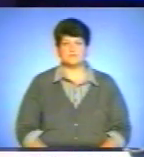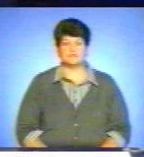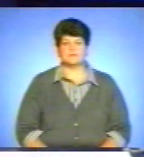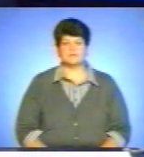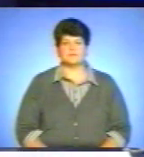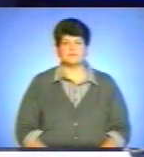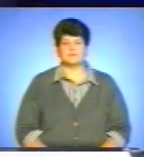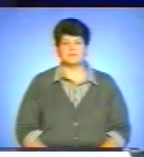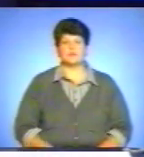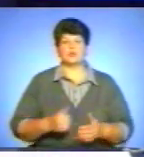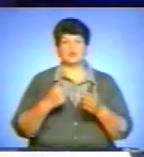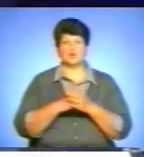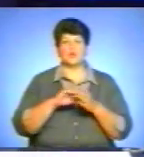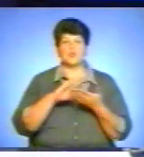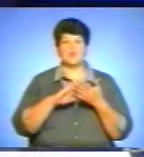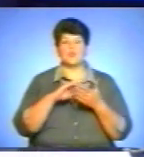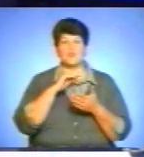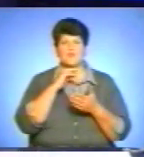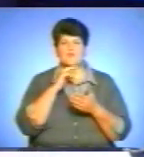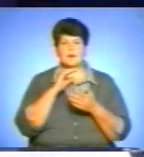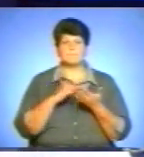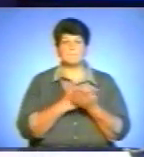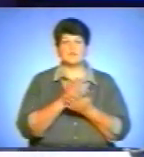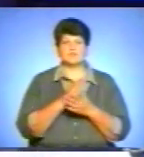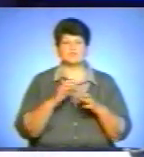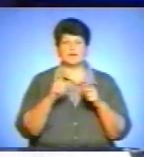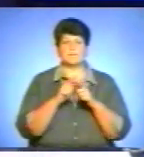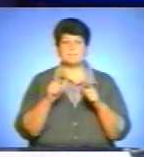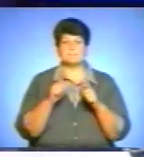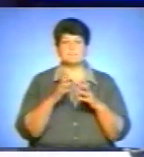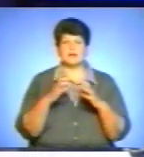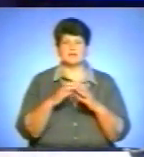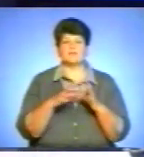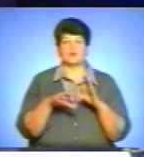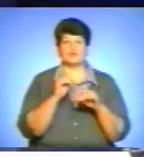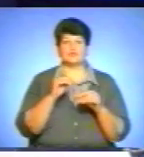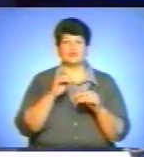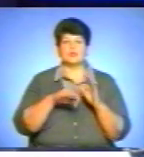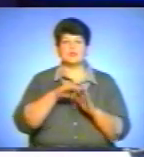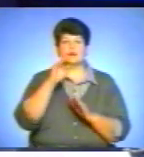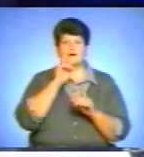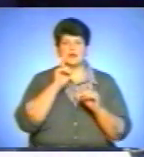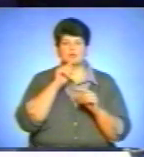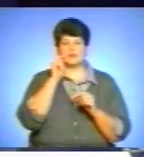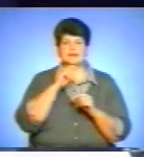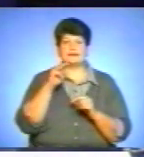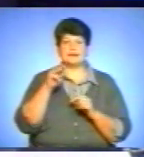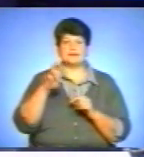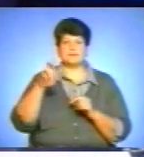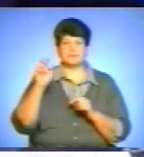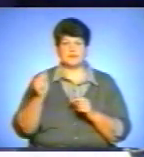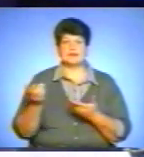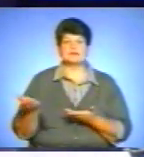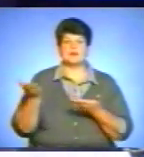До уваги політичних партій та кандидатів у народні депутати до Верховної Ради України. Тернопільське державне телебачення